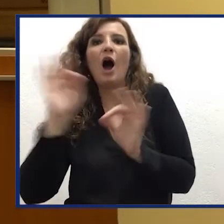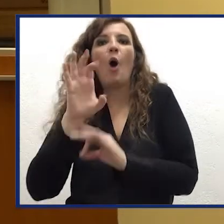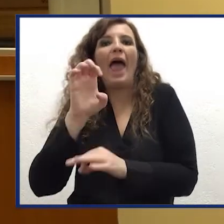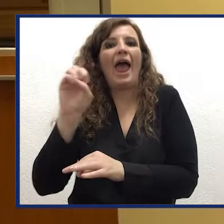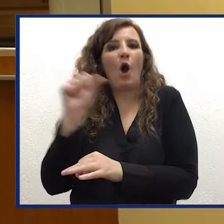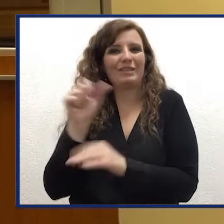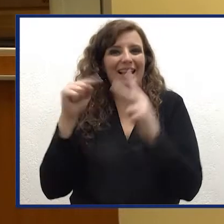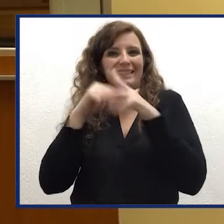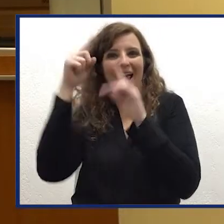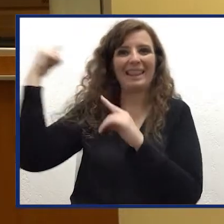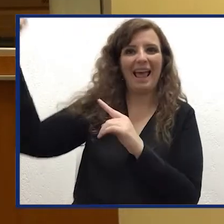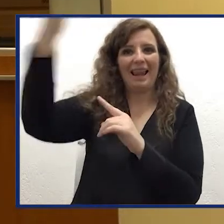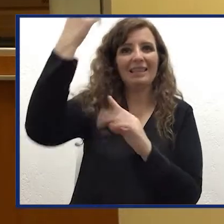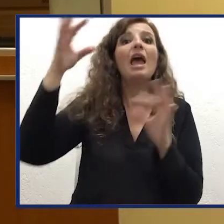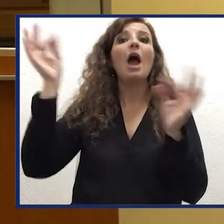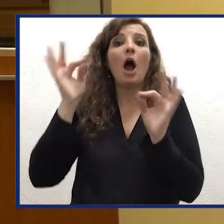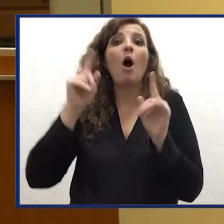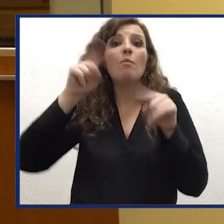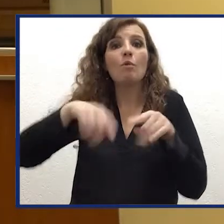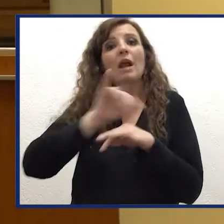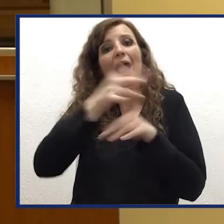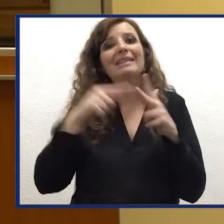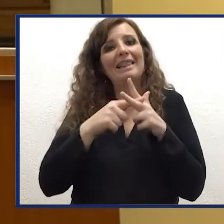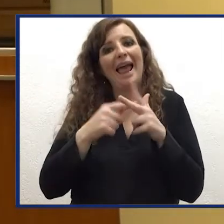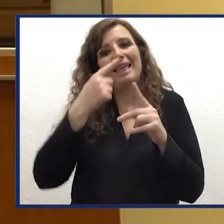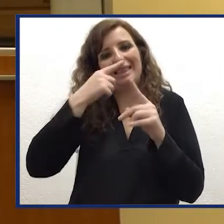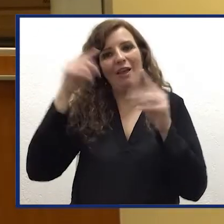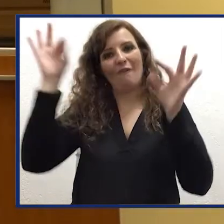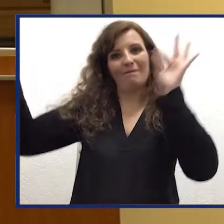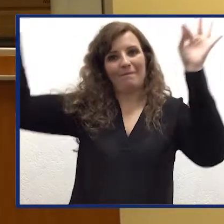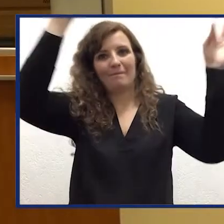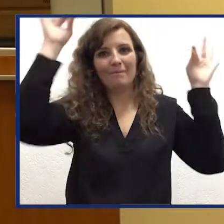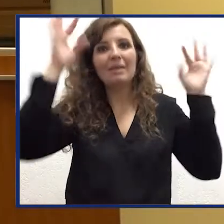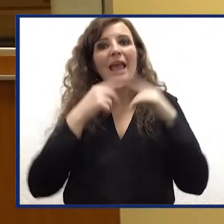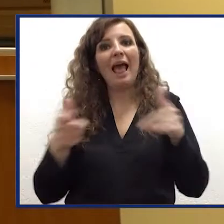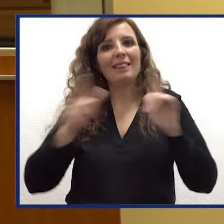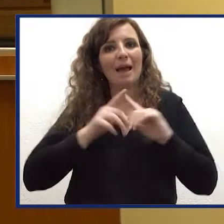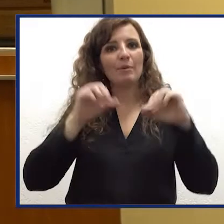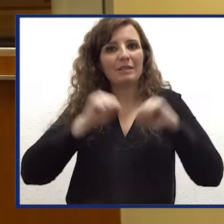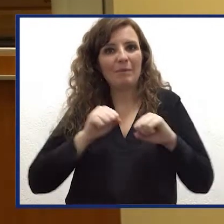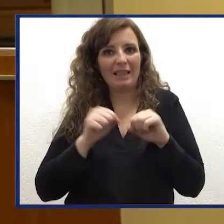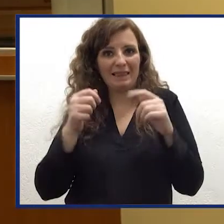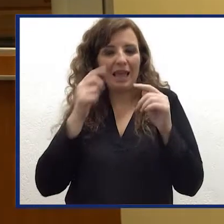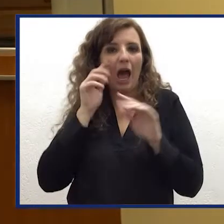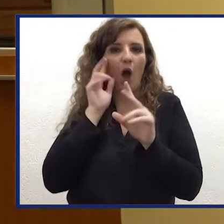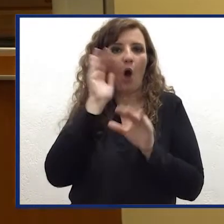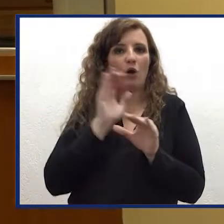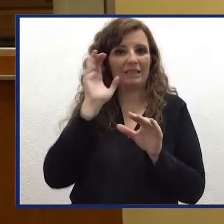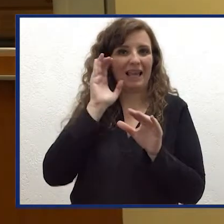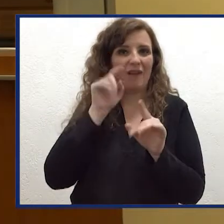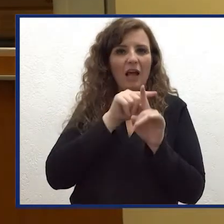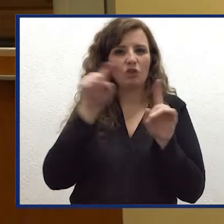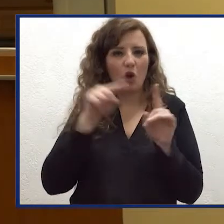NOAA ed EOS sia quelli forniti dai satelliti geostazionali che come vedremo garantiscono una frequenza di osservazione